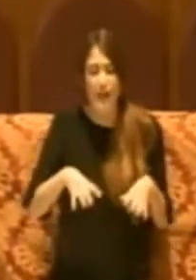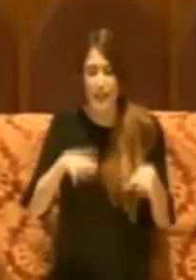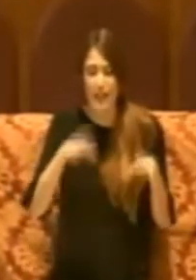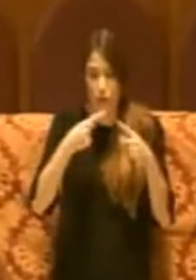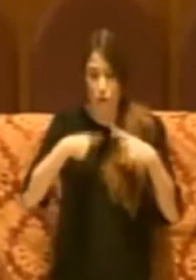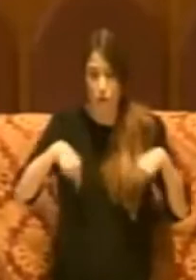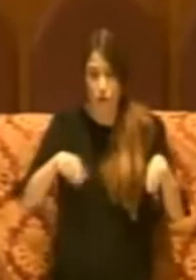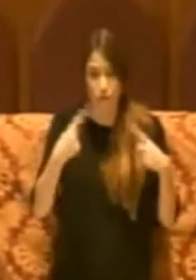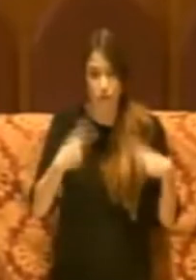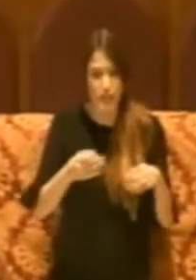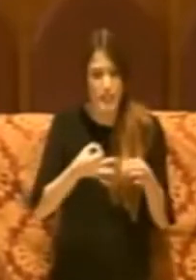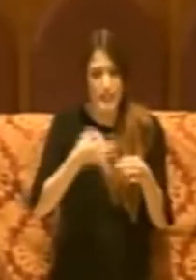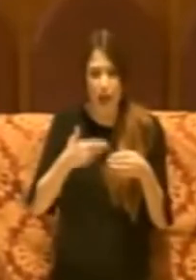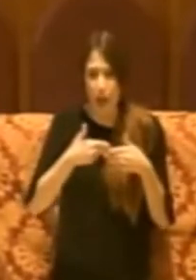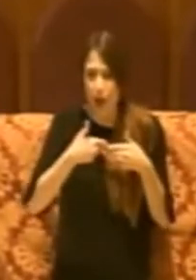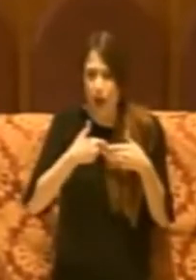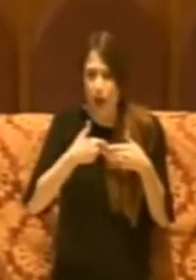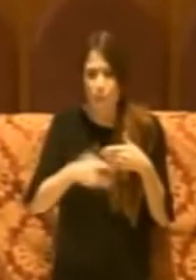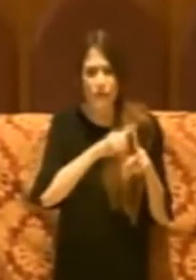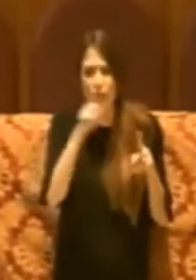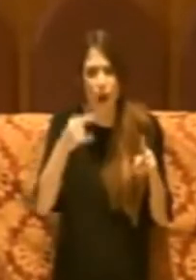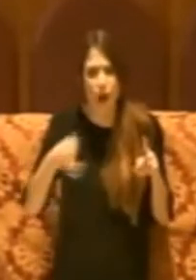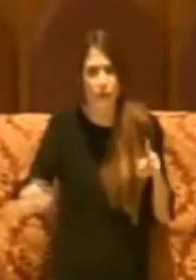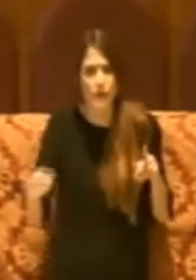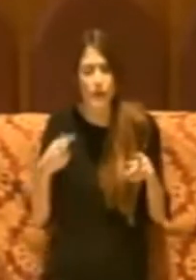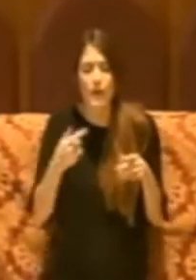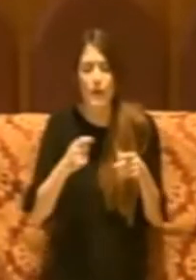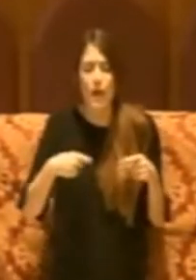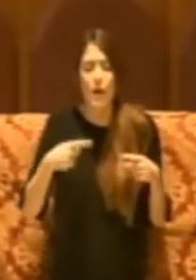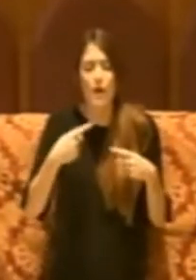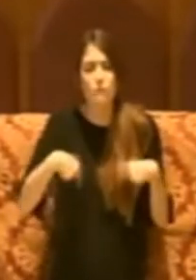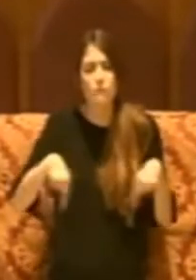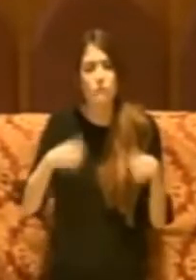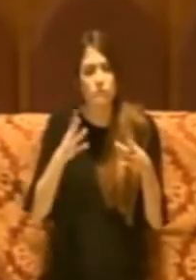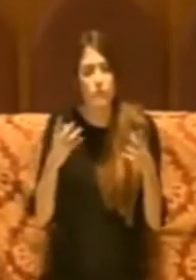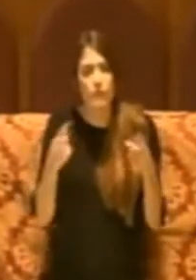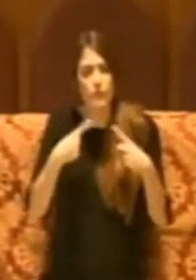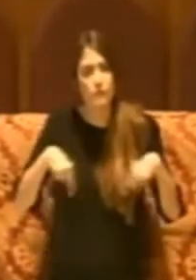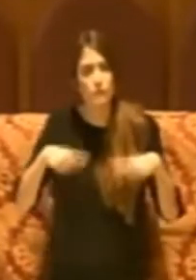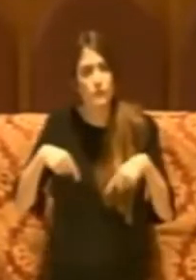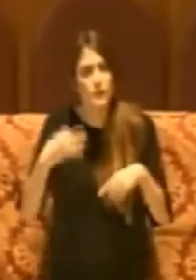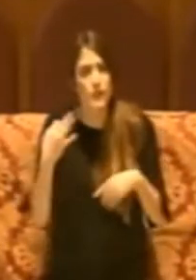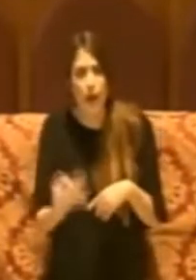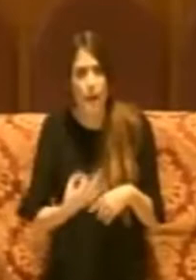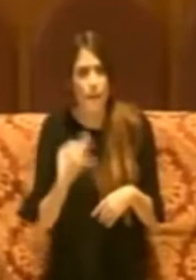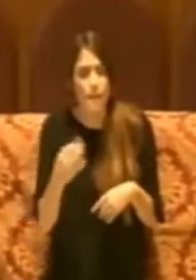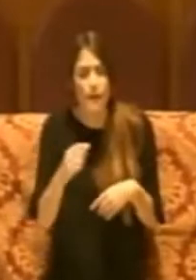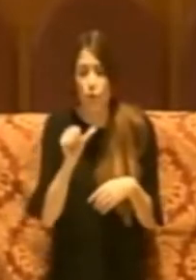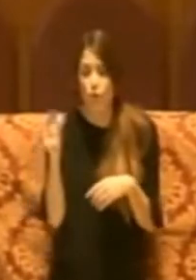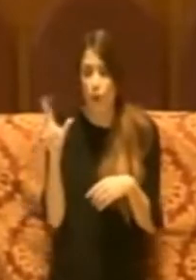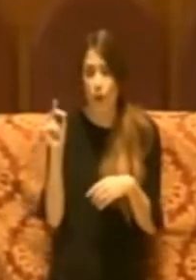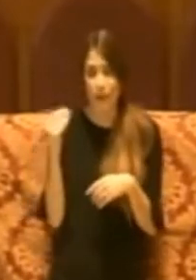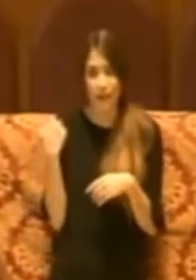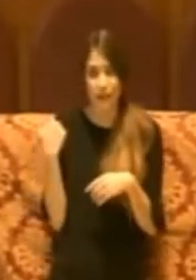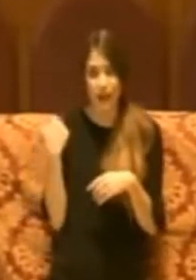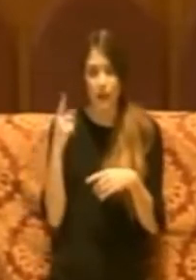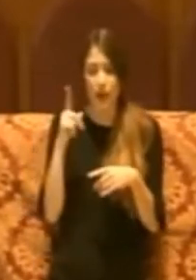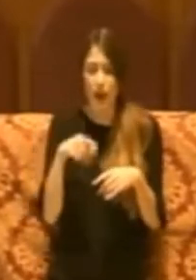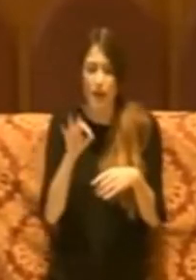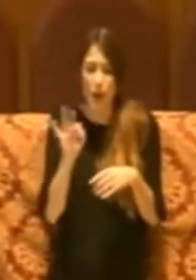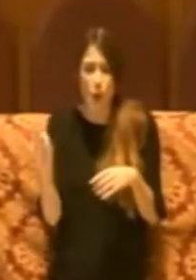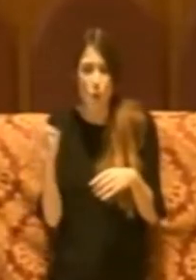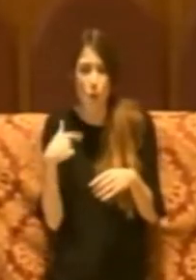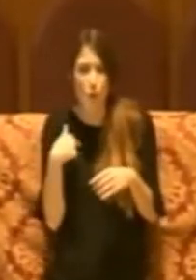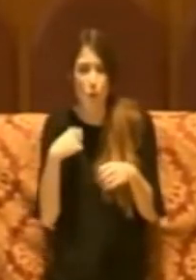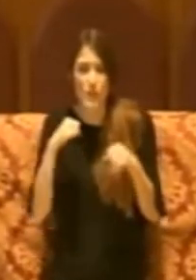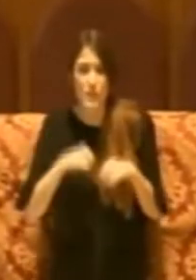sempre per tutte le sedute dell'Aula solo il 30 per motivi anche legati allo stato di salute di alcuni